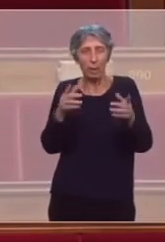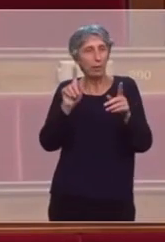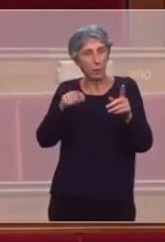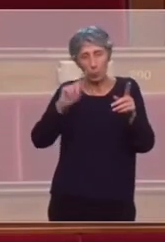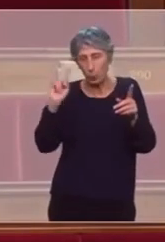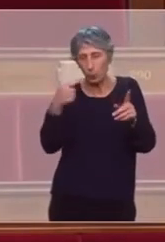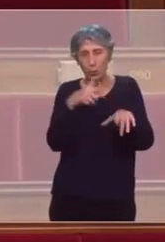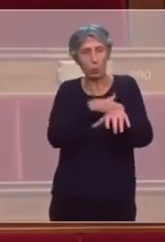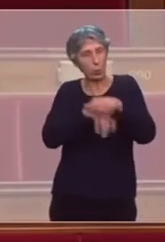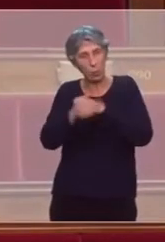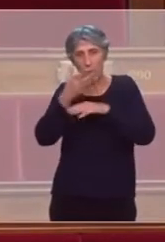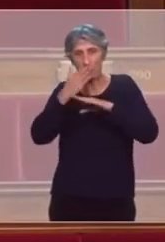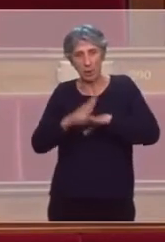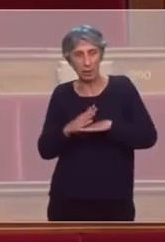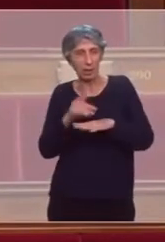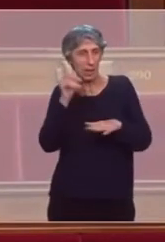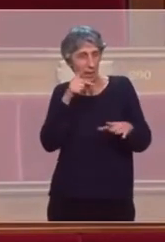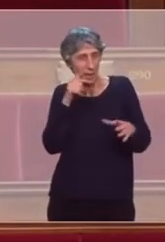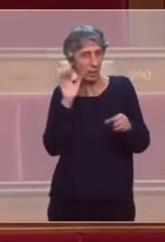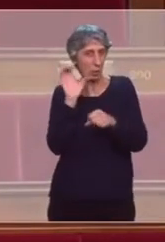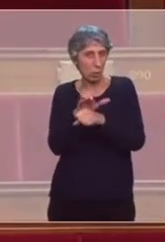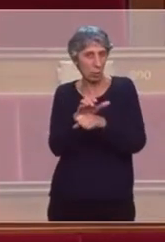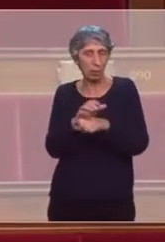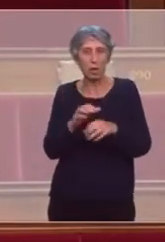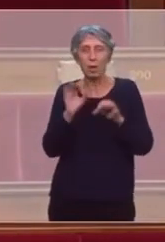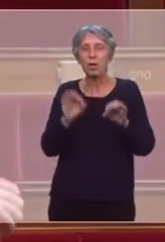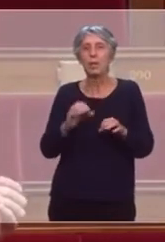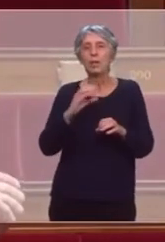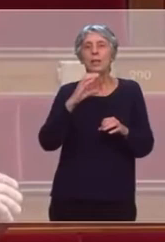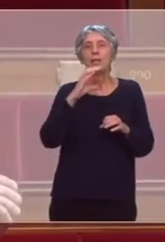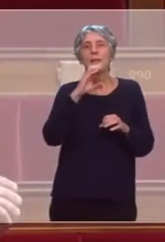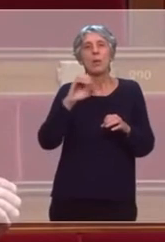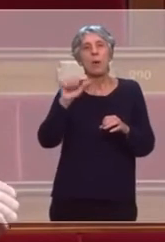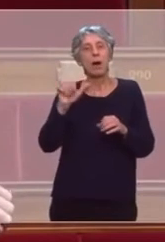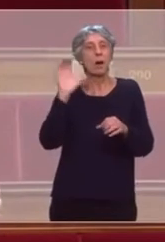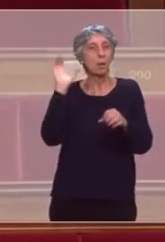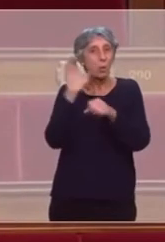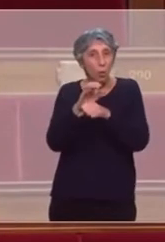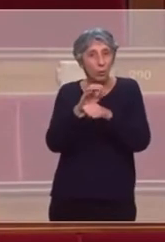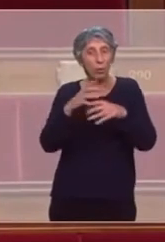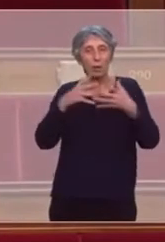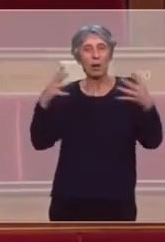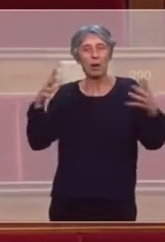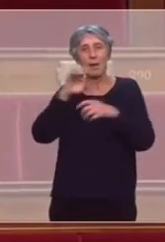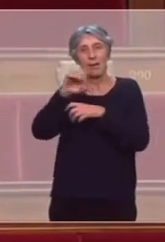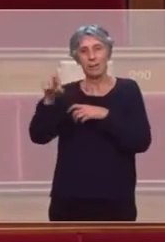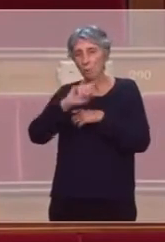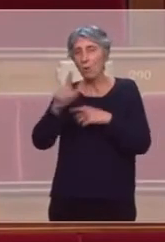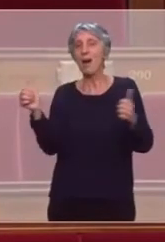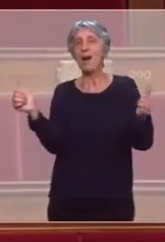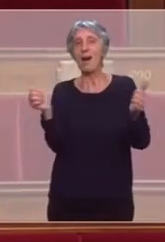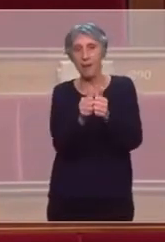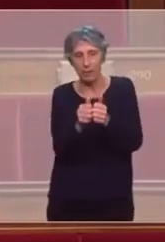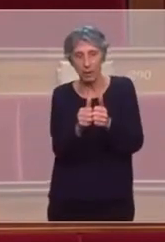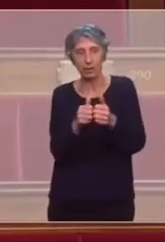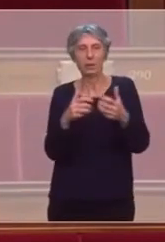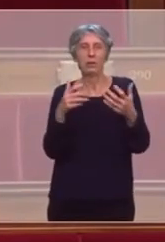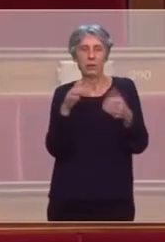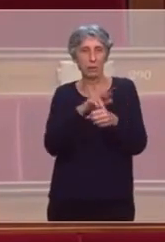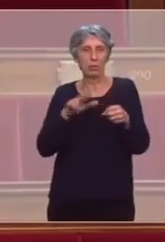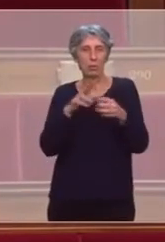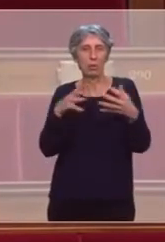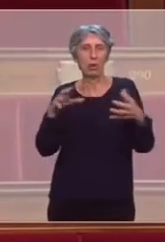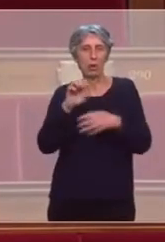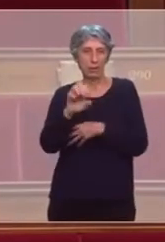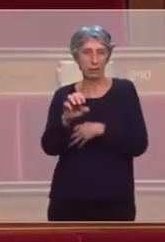et tous. Pour cela, la CEA ne se construira pas contre la région Grand Est, mais avec elle. Et l'organisation des compétences